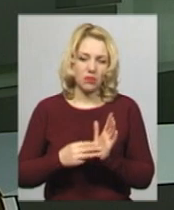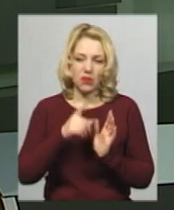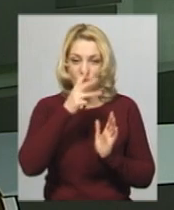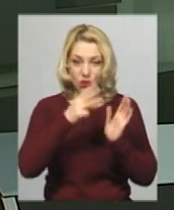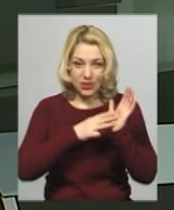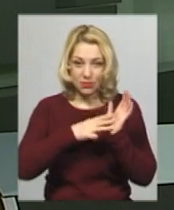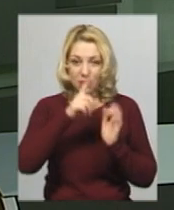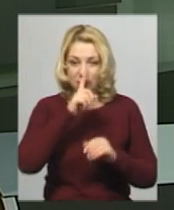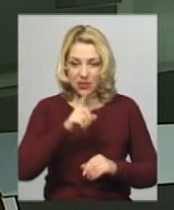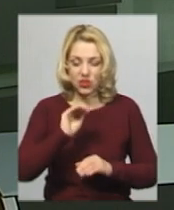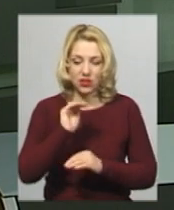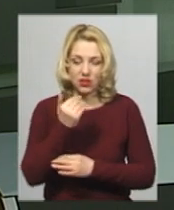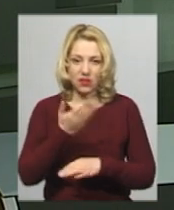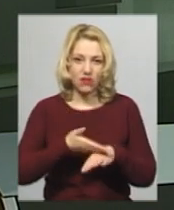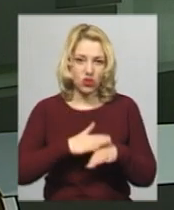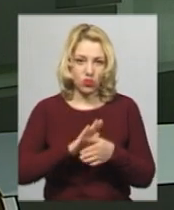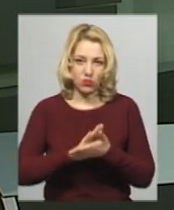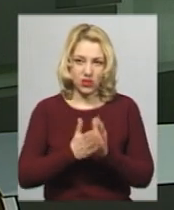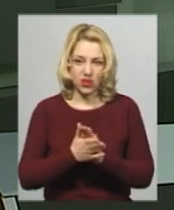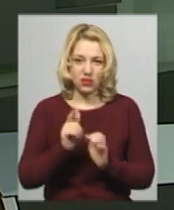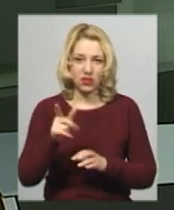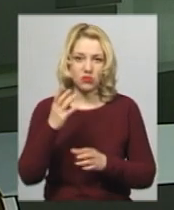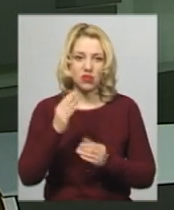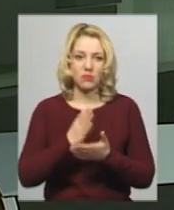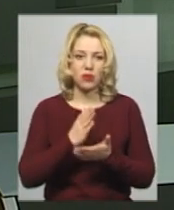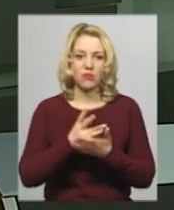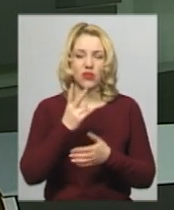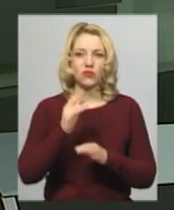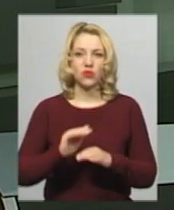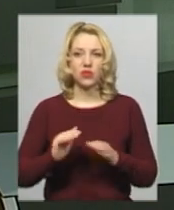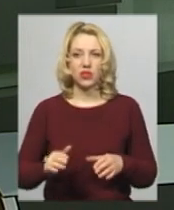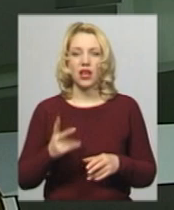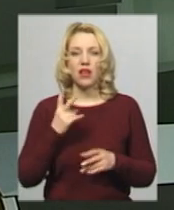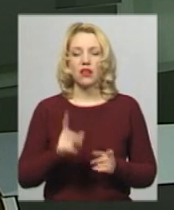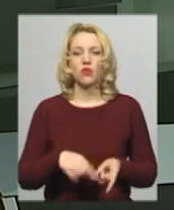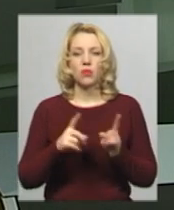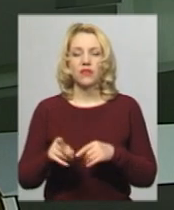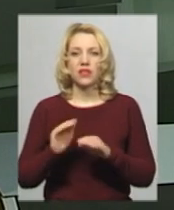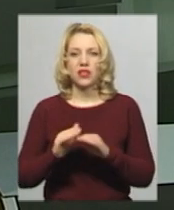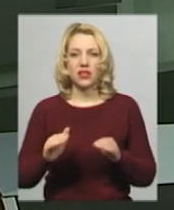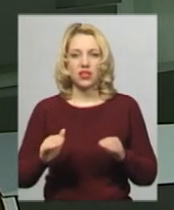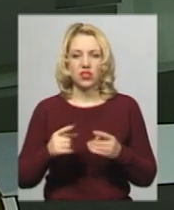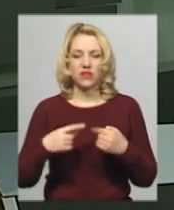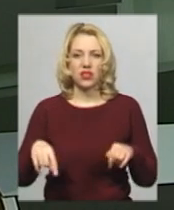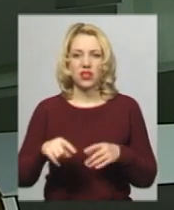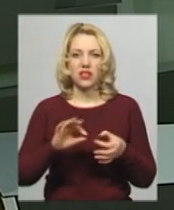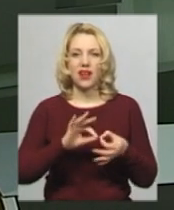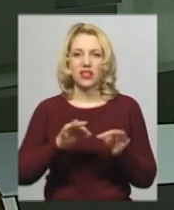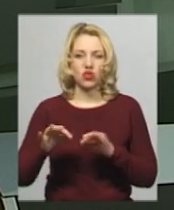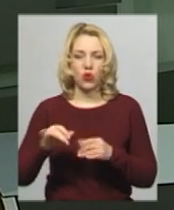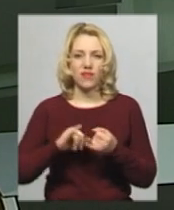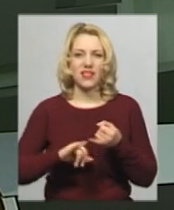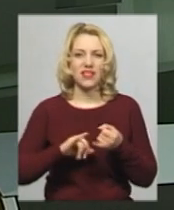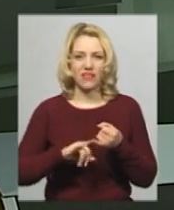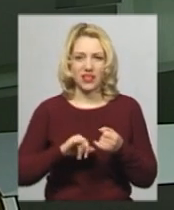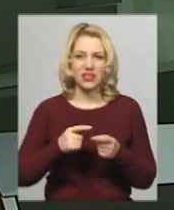вона перебуває в реанімації. Там у важкому стані перебувають ще двоє дітей, а двох перевели у дитячі відділення кишкових інфекцій. Всього з